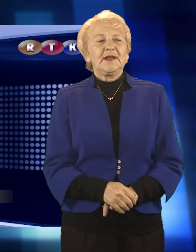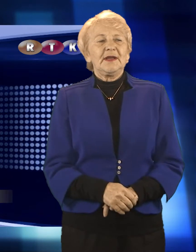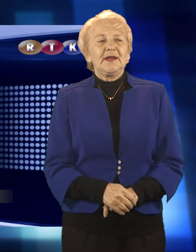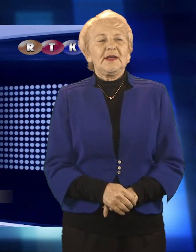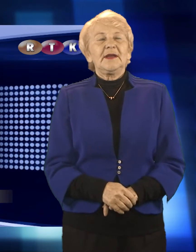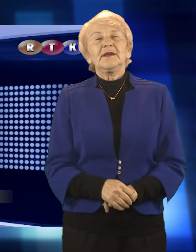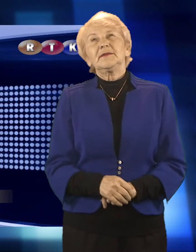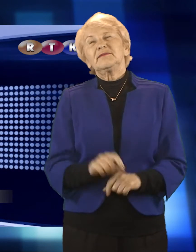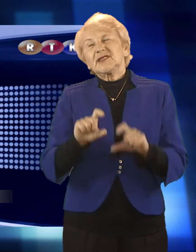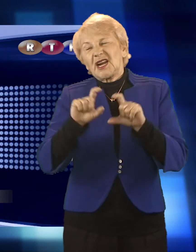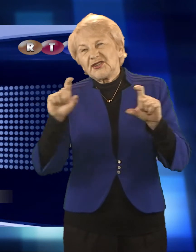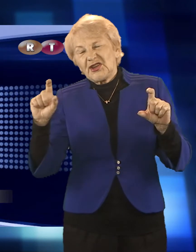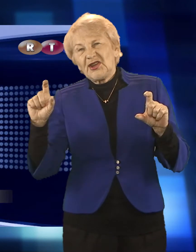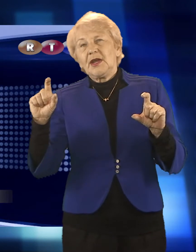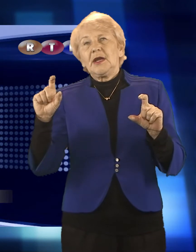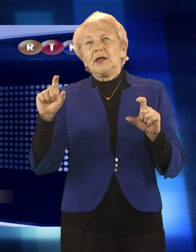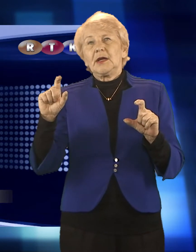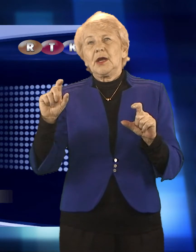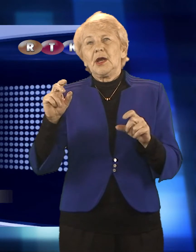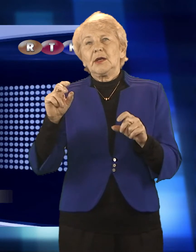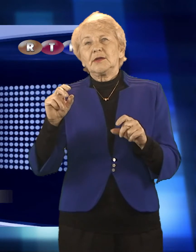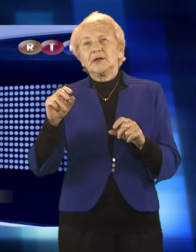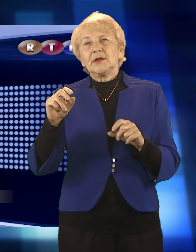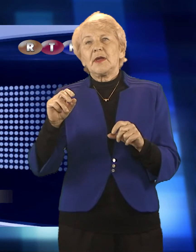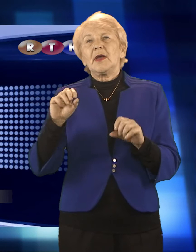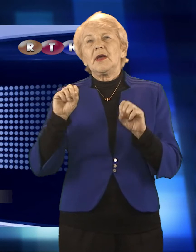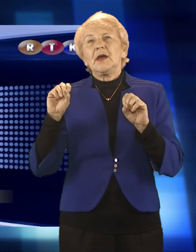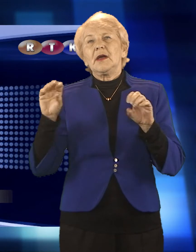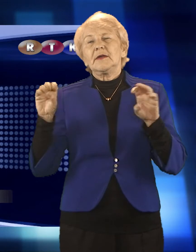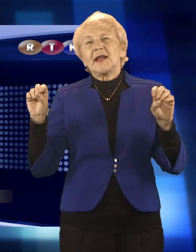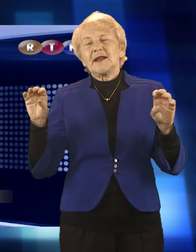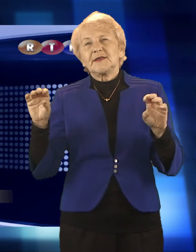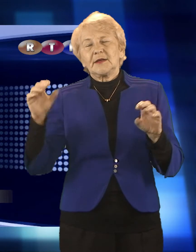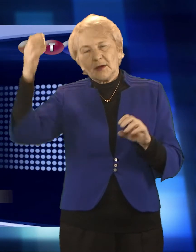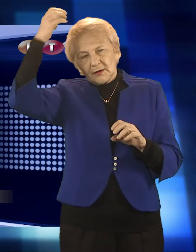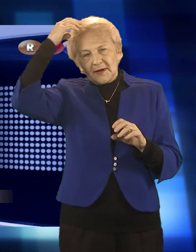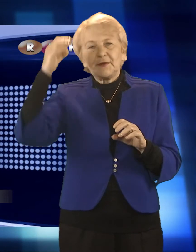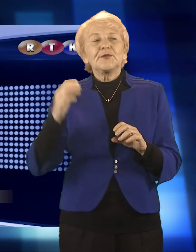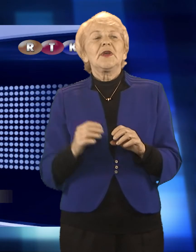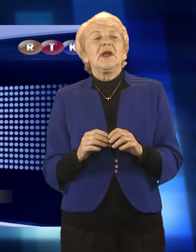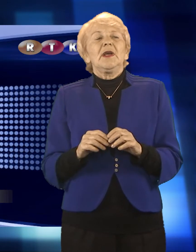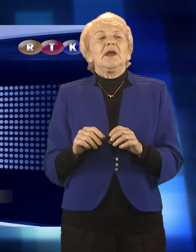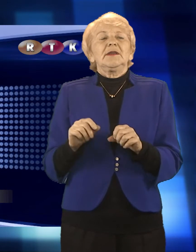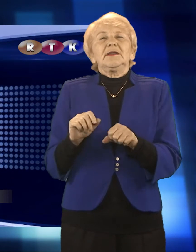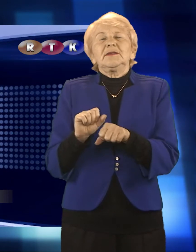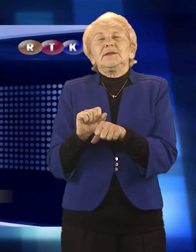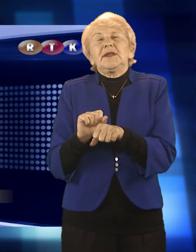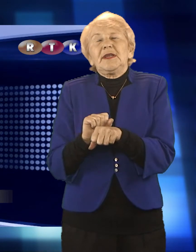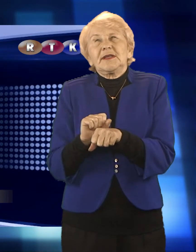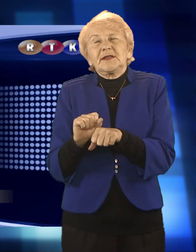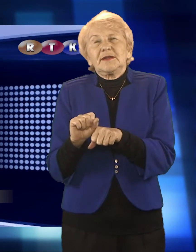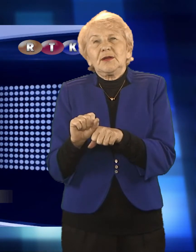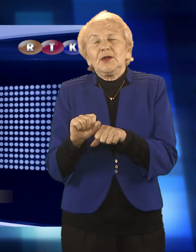W dobie pandemii wiele instytucji musiało dostosować swoją pracę do obecnej sytuacji. Dziś zapraszamy Państwa do zobaczenia